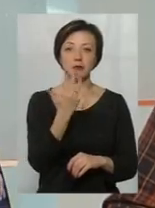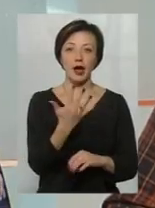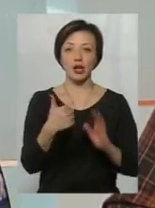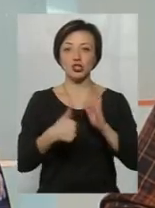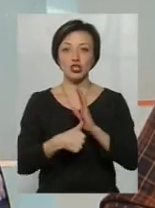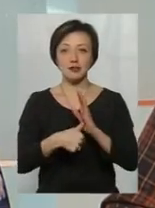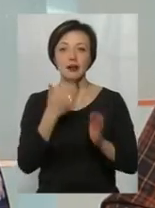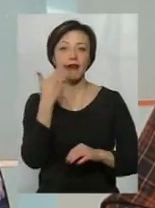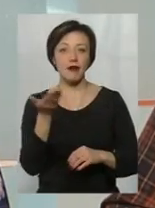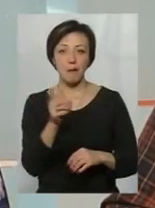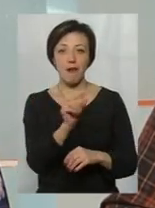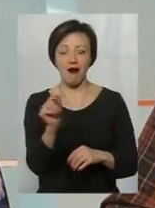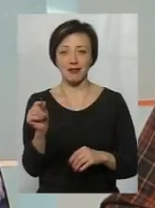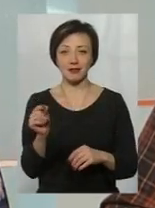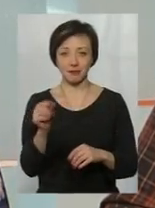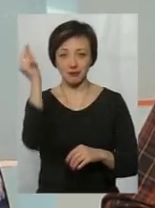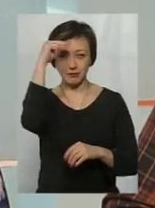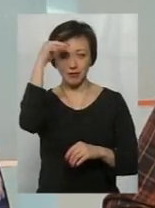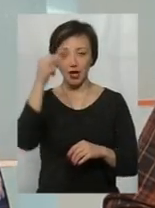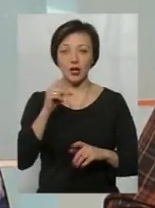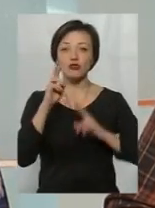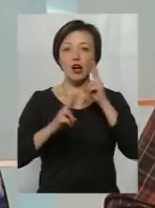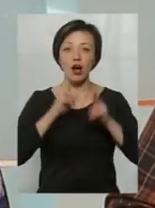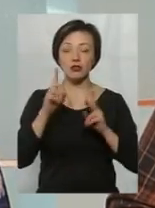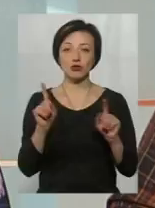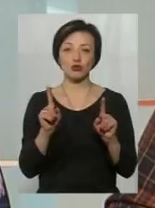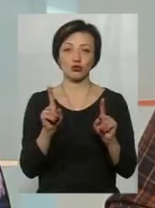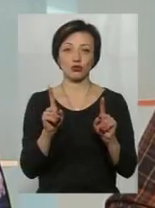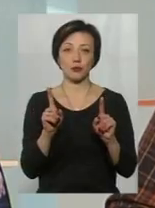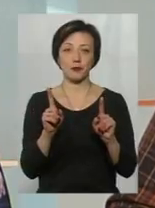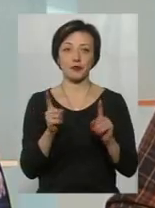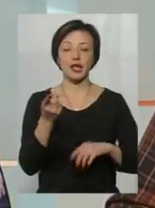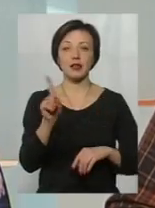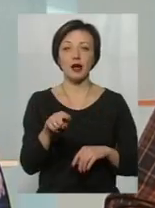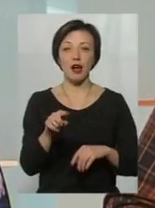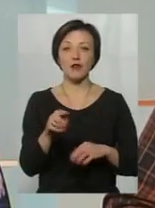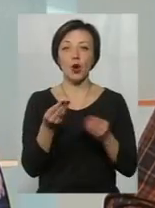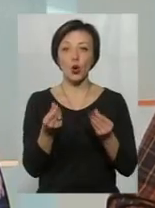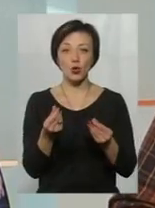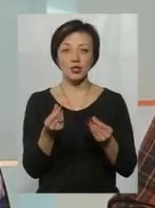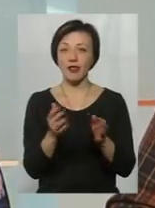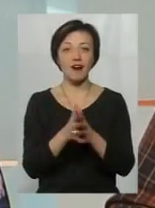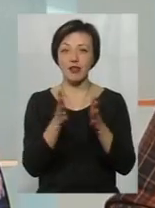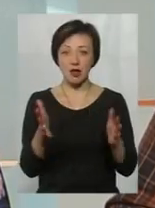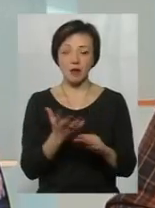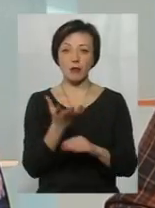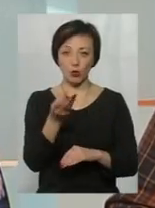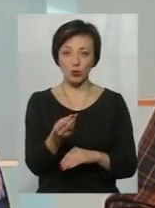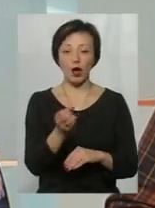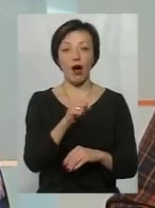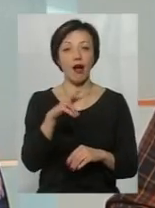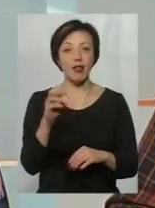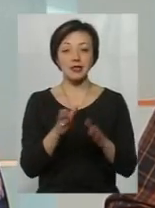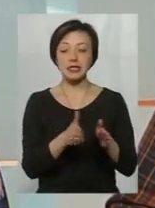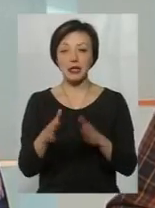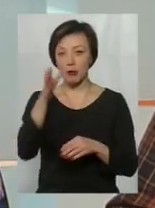пар, тобто, і скаржаться, що навіть ті гроші не такі вже великі, які вони оплачують там, але